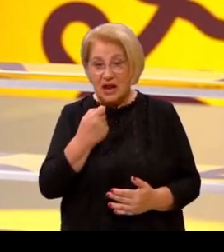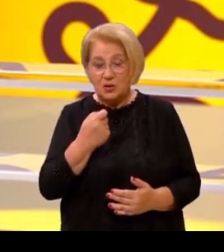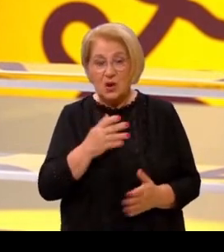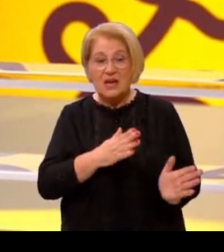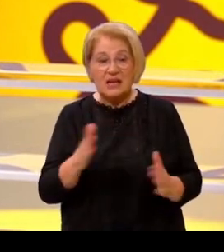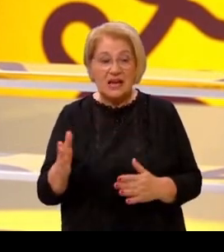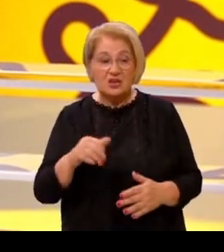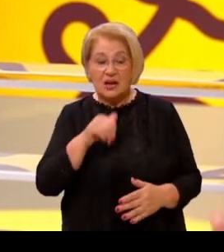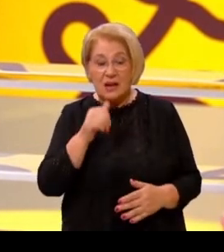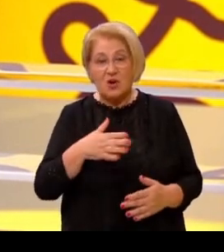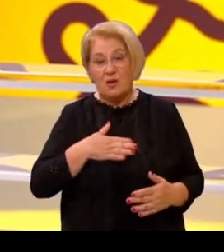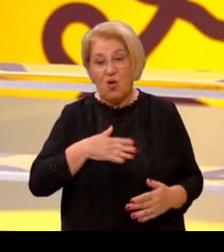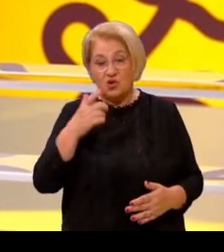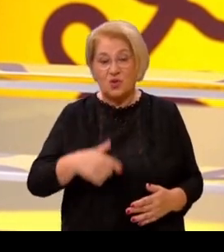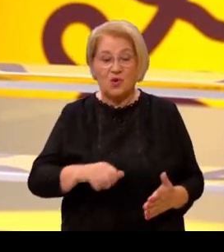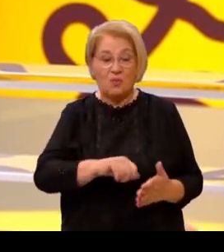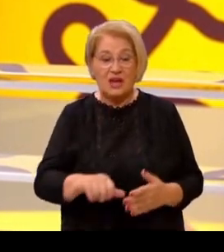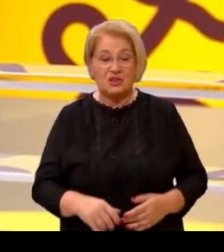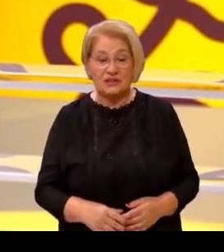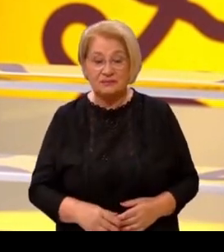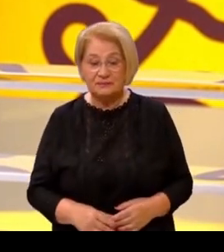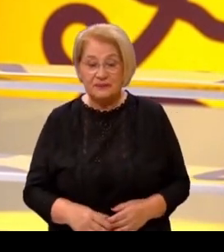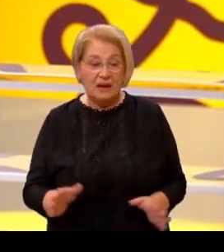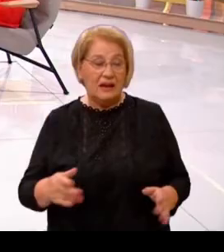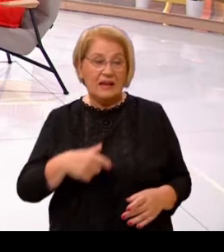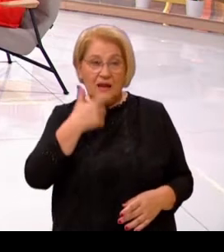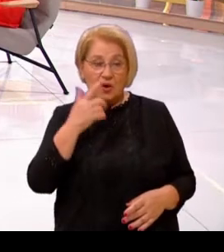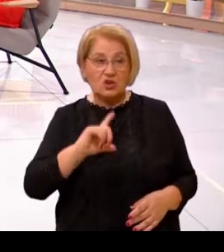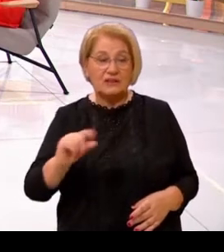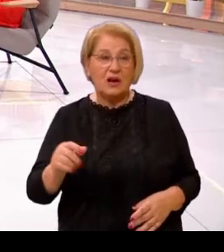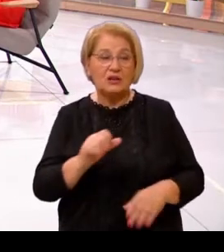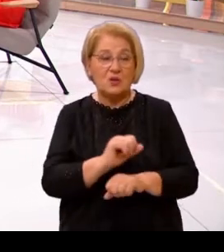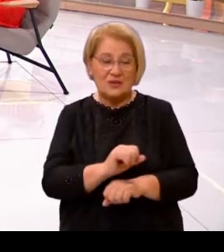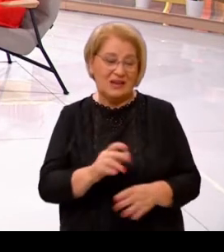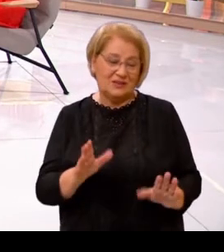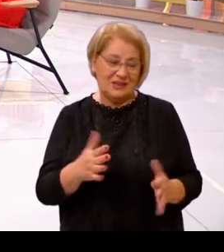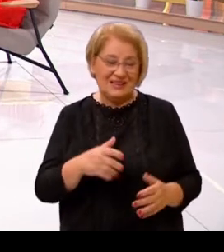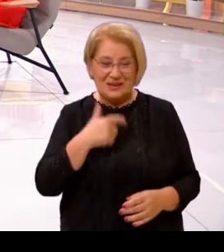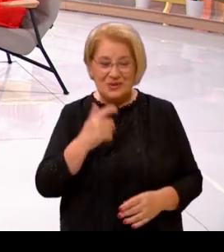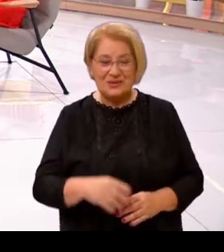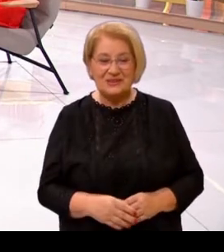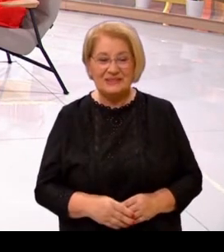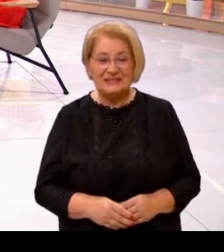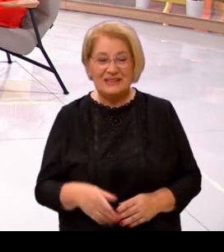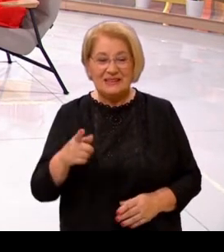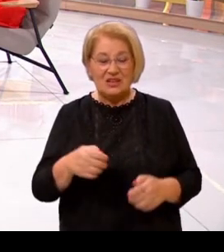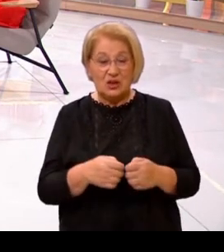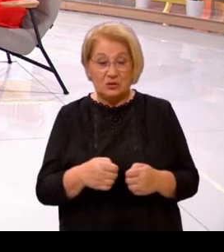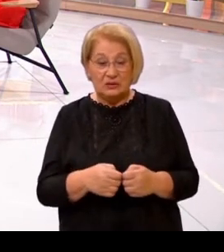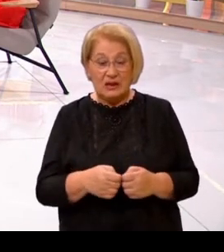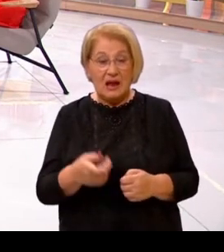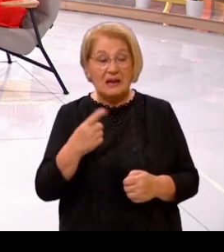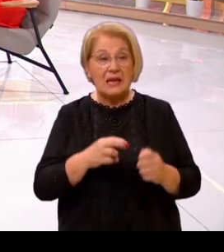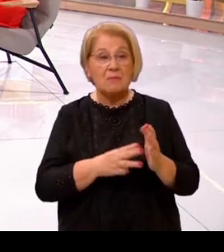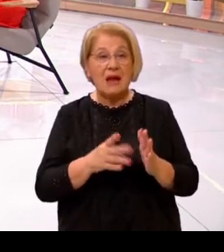režije, ne moram plaćati i piće. Da, evo, ne daj Bože da ode žena u zatvor. A i baša udruga, ali i